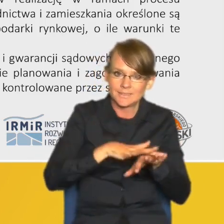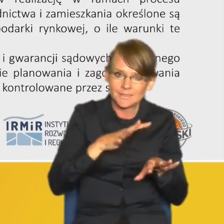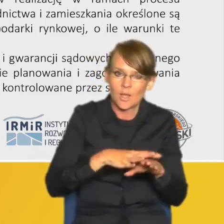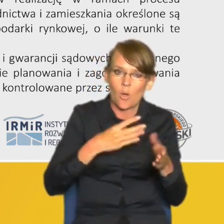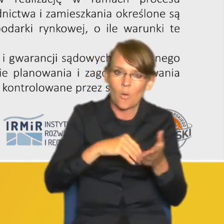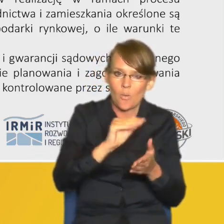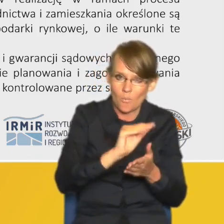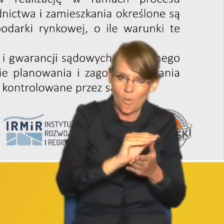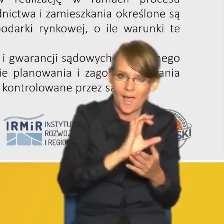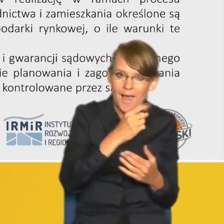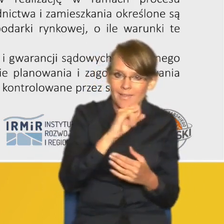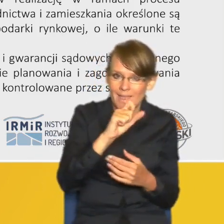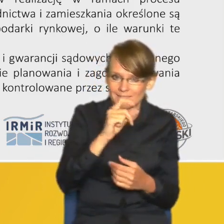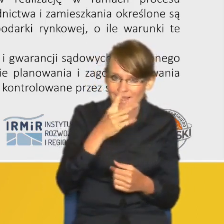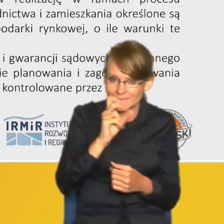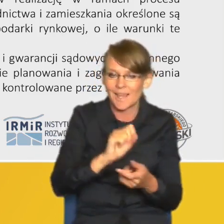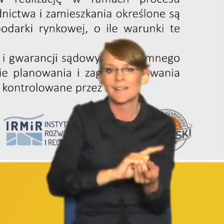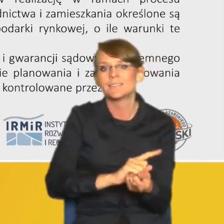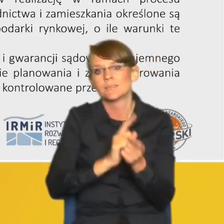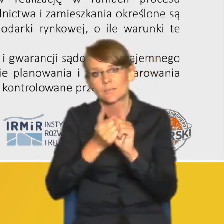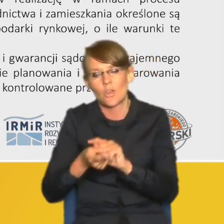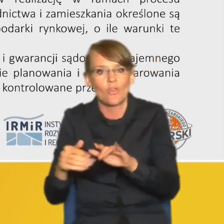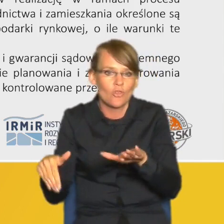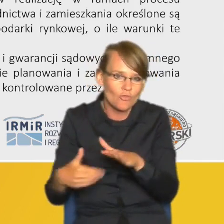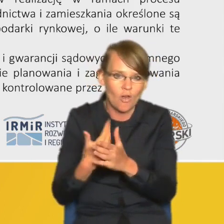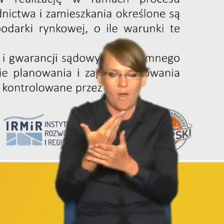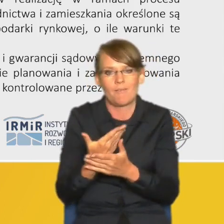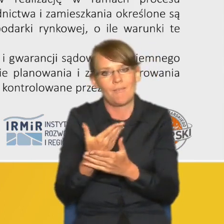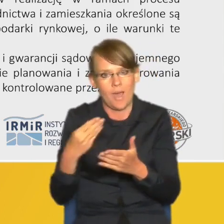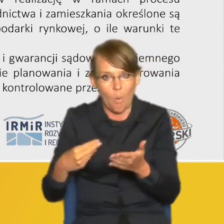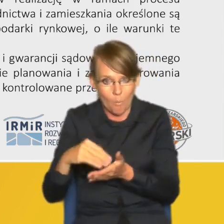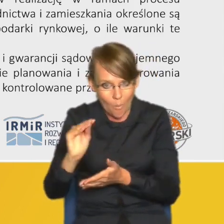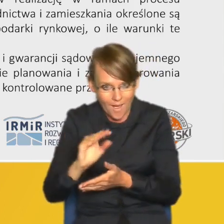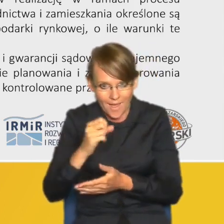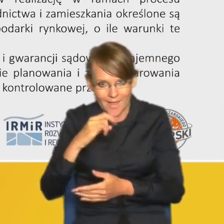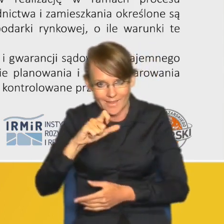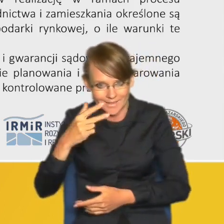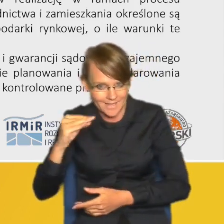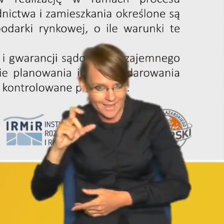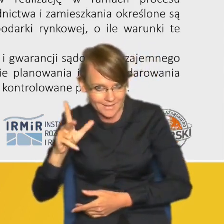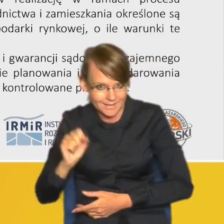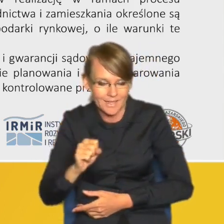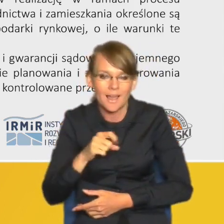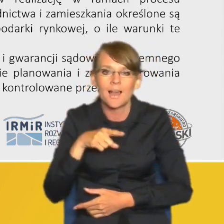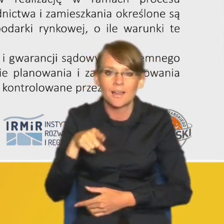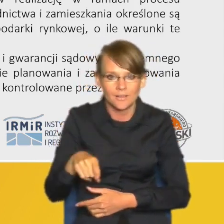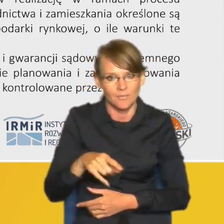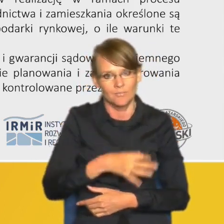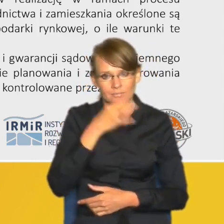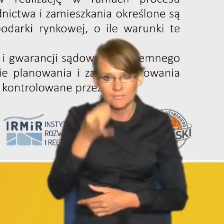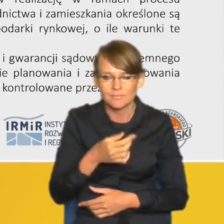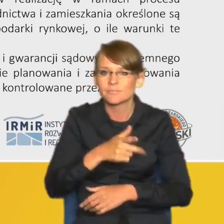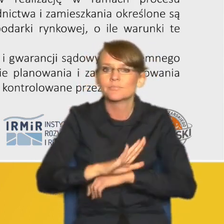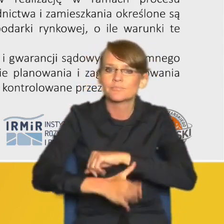adiacenckiej na nową formułę opłaty adiacenckiej moim przekonaniu można uzasadniać ową zasadą